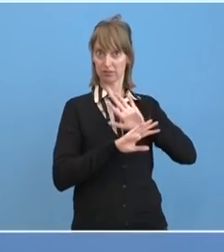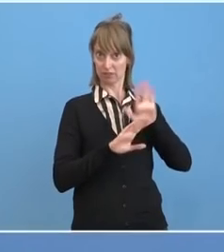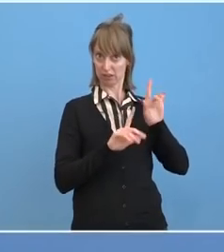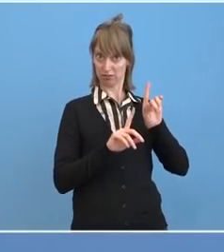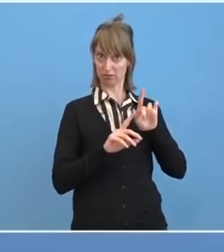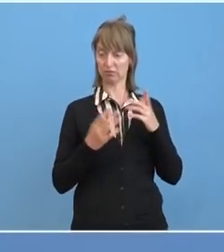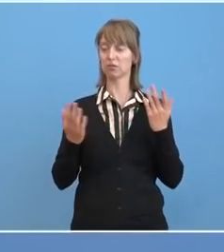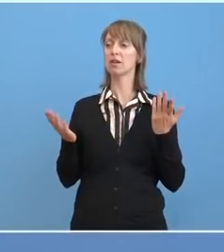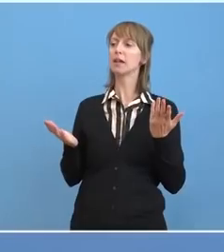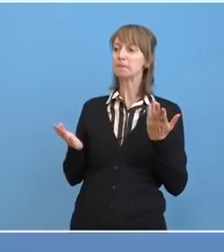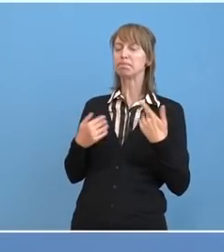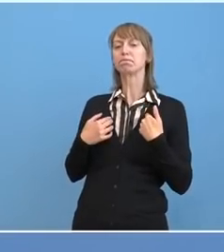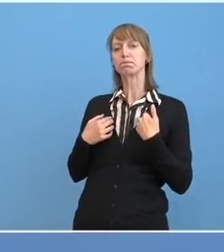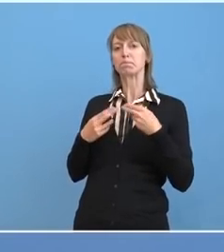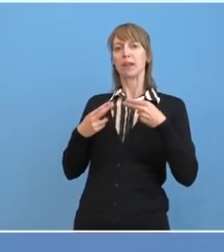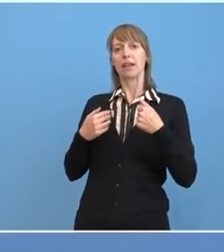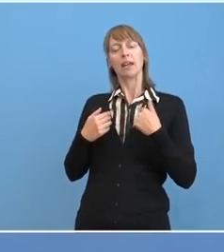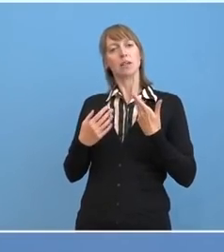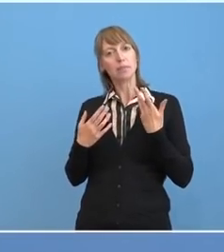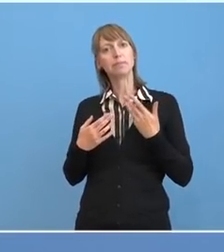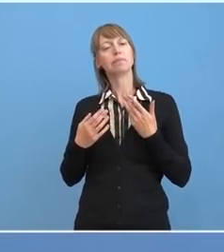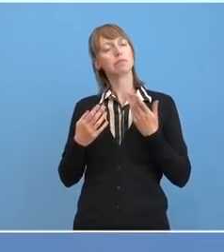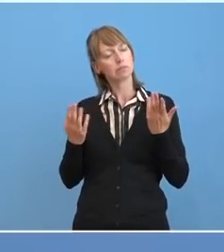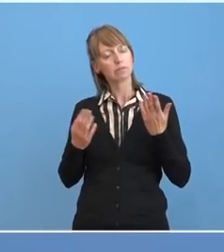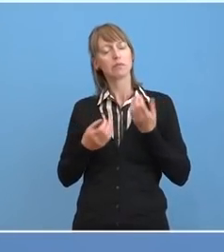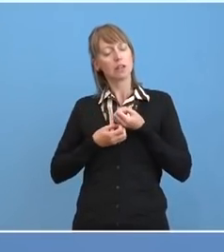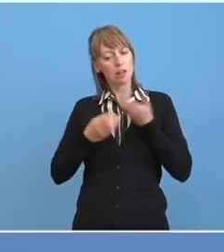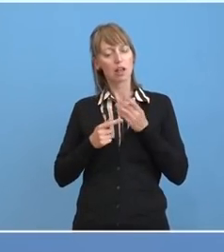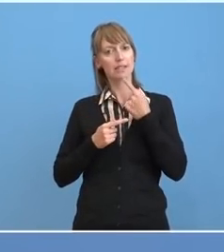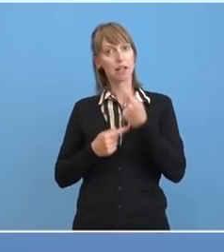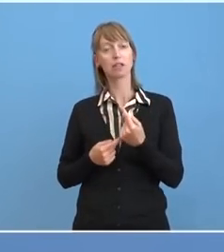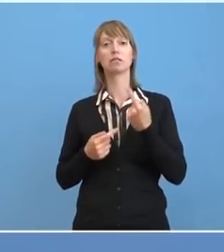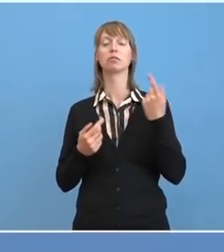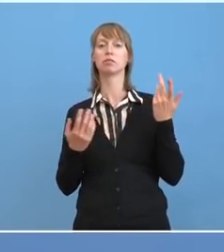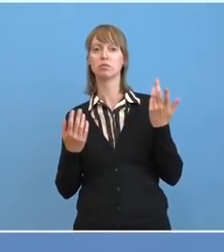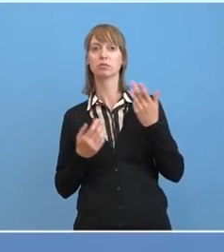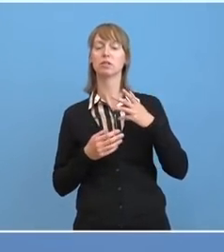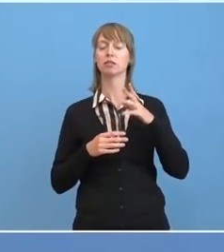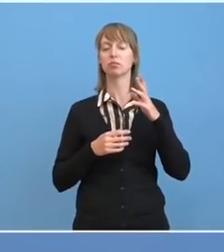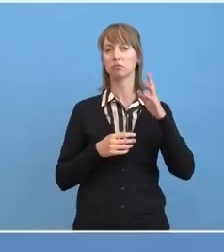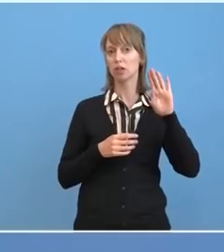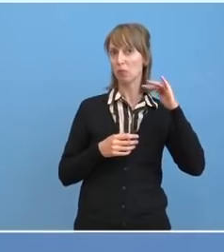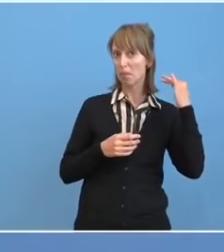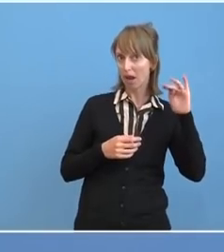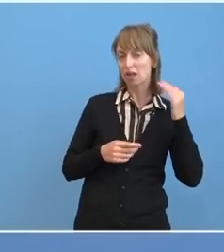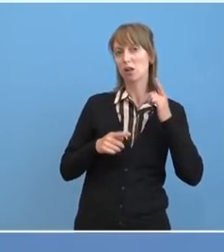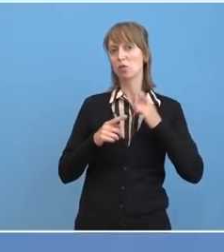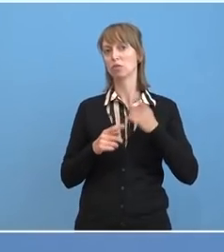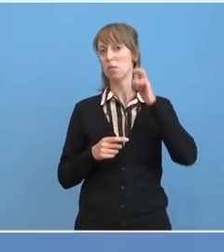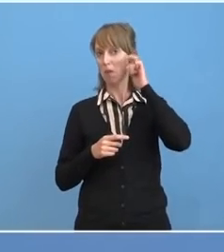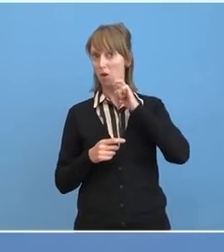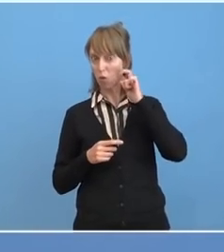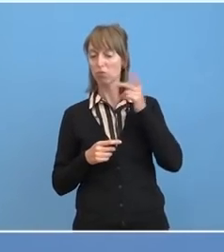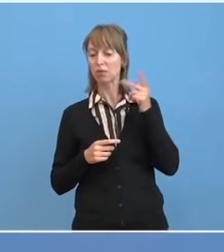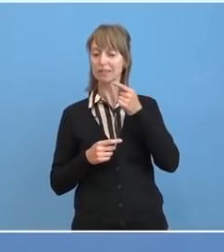Ich habe das doch gerade ganz deutlich gesagt. Nachdem Bundeskanzlerin hat, wie auch der französische Präsident, in ihrer ersten Reaktion in Brégançon gesagt, wenn es den